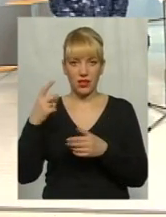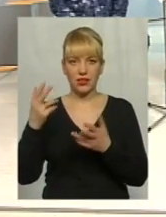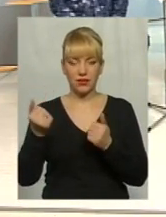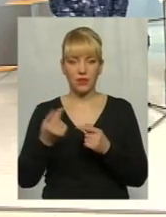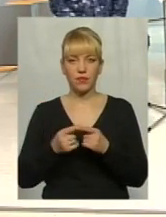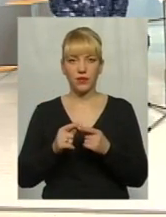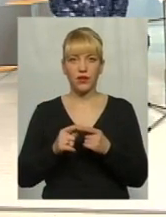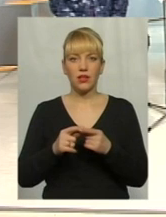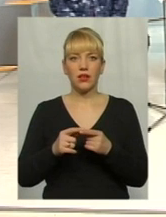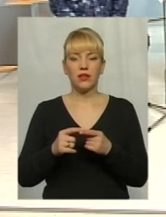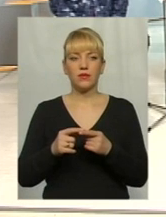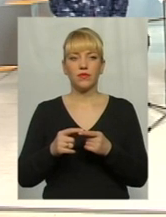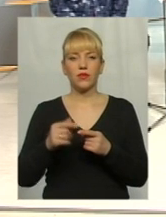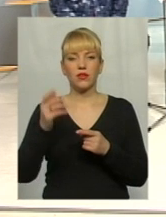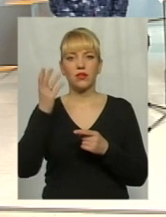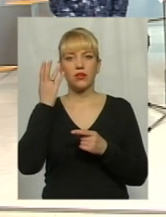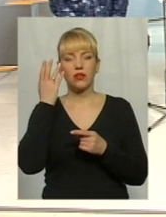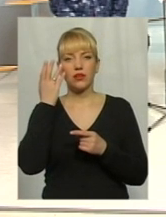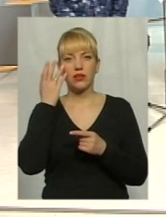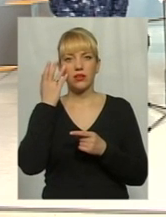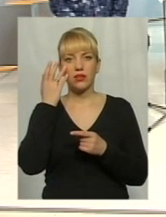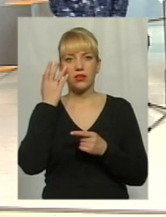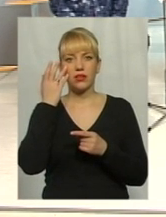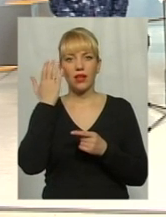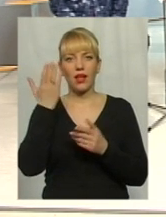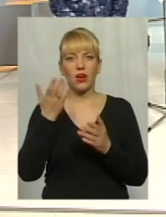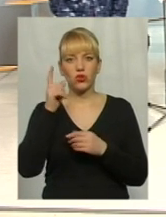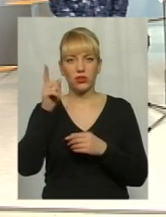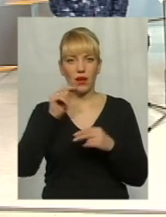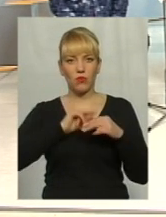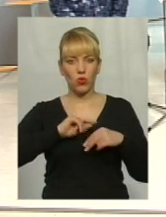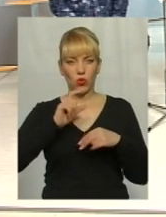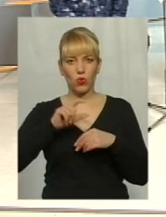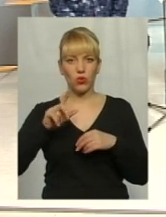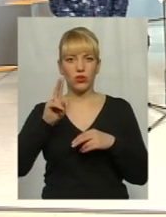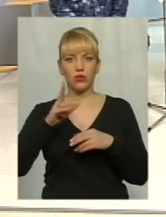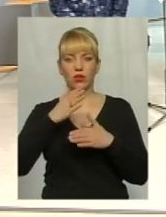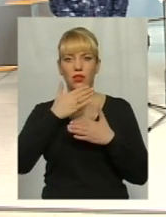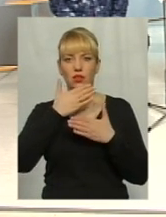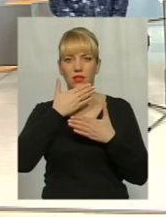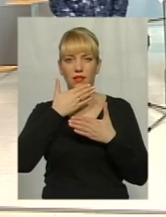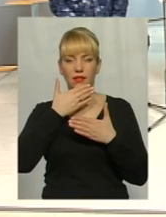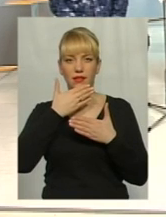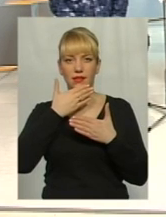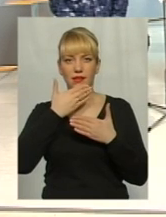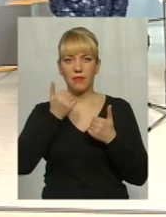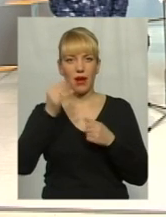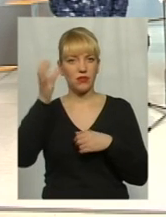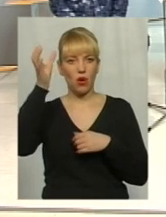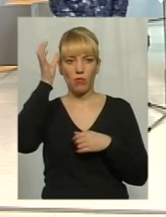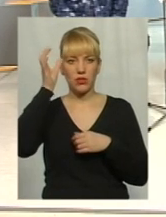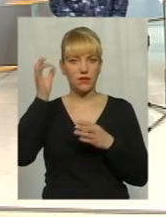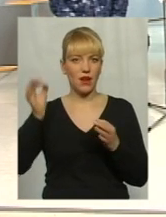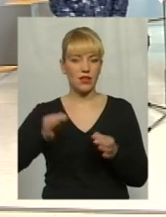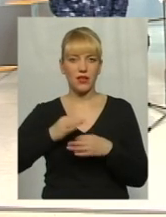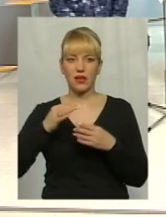рухим розумом працювати. Коли, якщо там нанятись, робітники, які немає, ні образування ніякого,